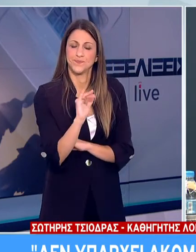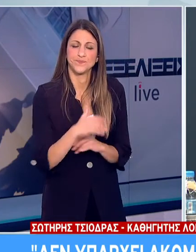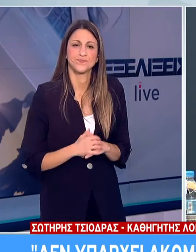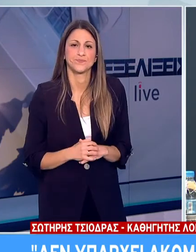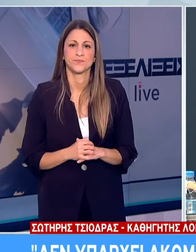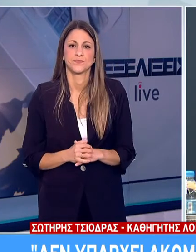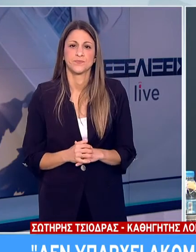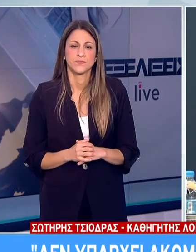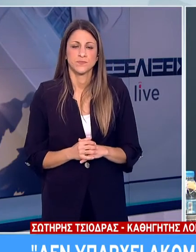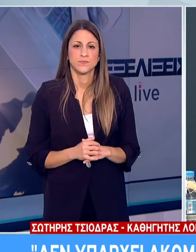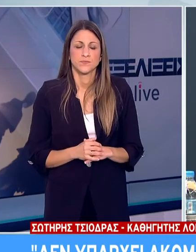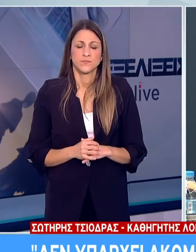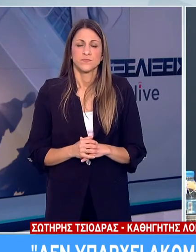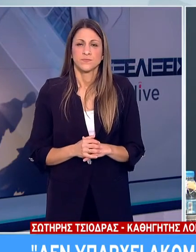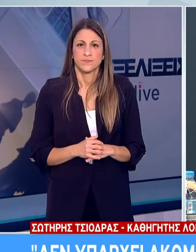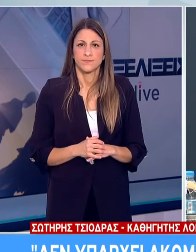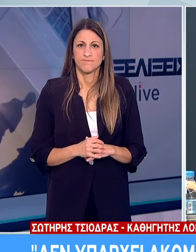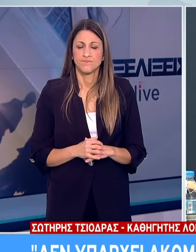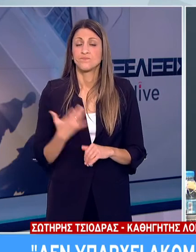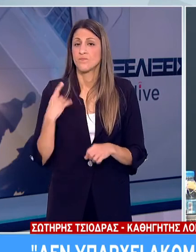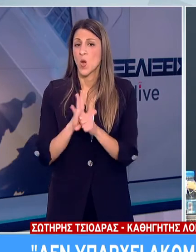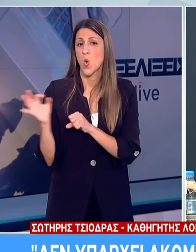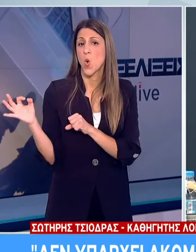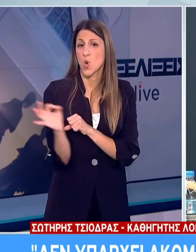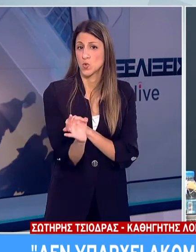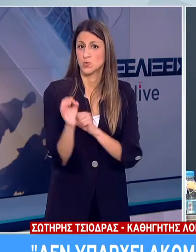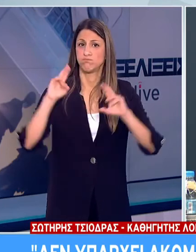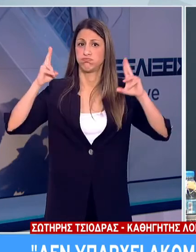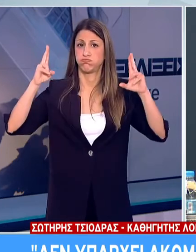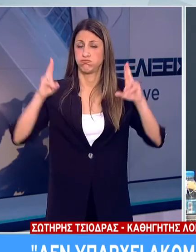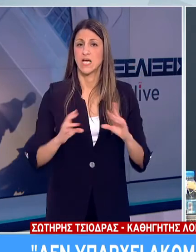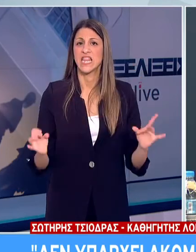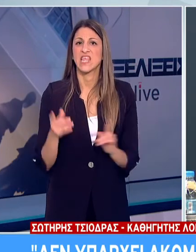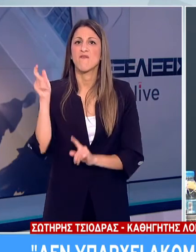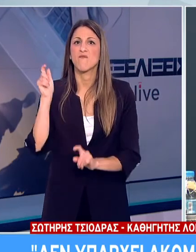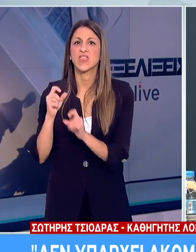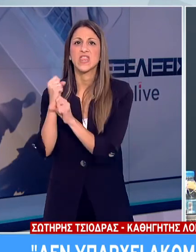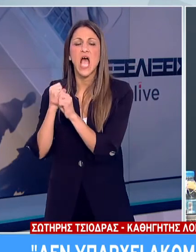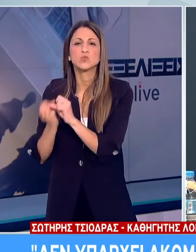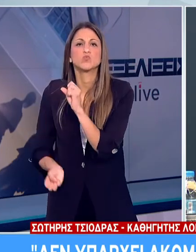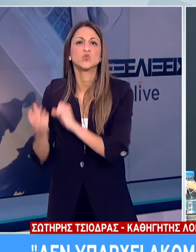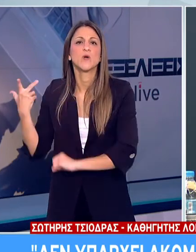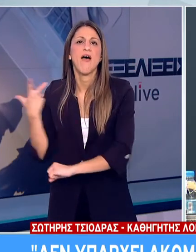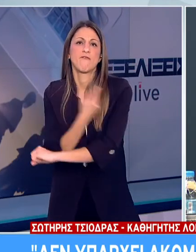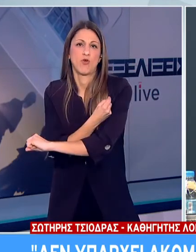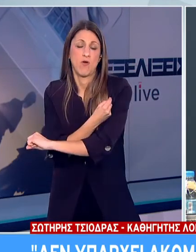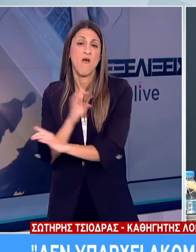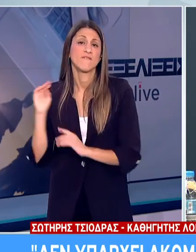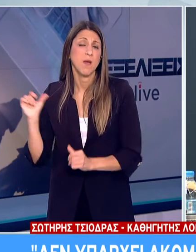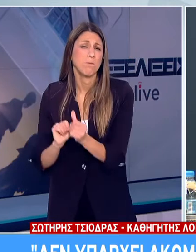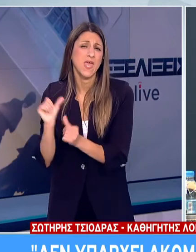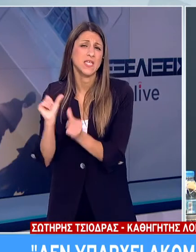καθηγητά όπως έχουμε καταλάβει η πανδημία θα τεθεί υπό έλεγχο με την ανάπτυξη εμβολίου αλλά θα χρειαστούν αρκετοί μήνες για να εγκριθεί